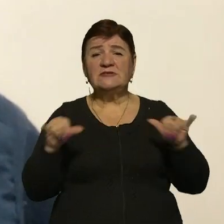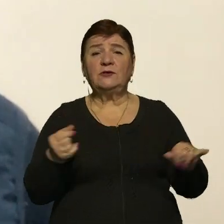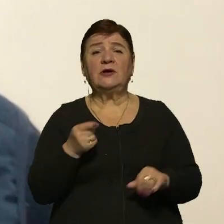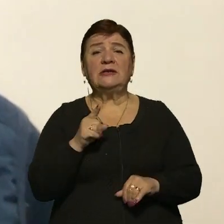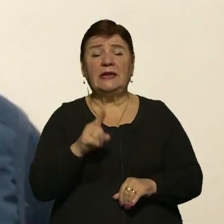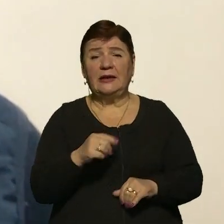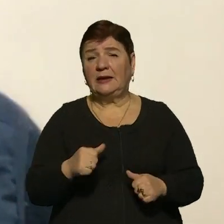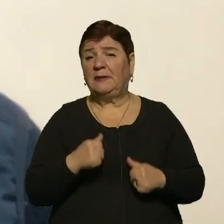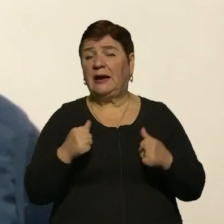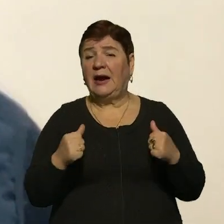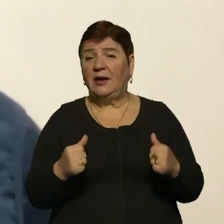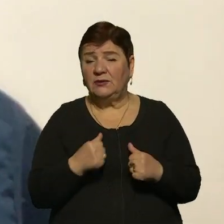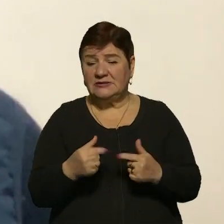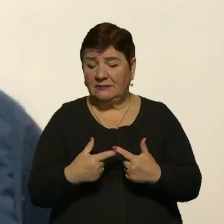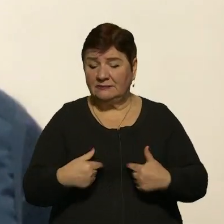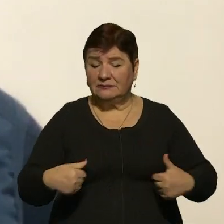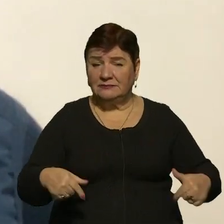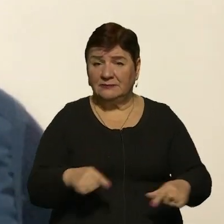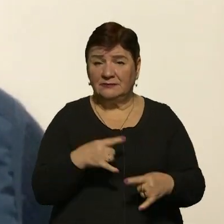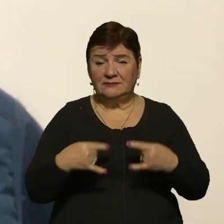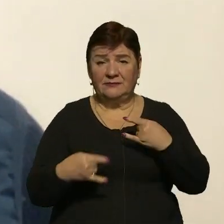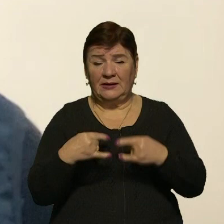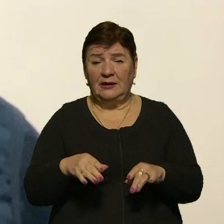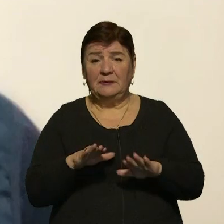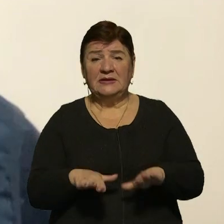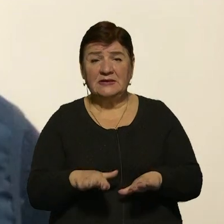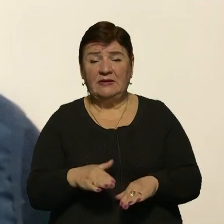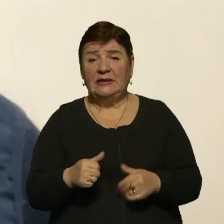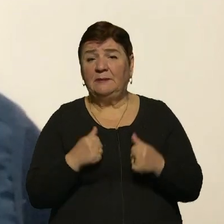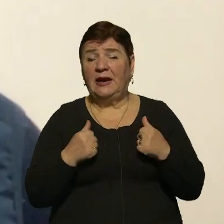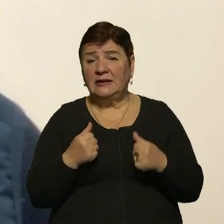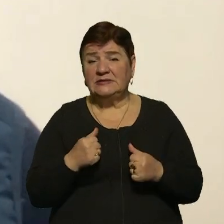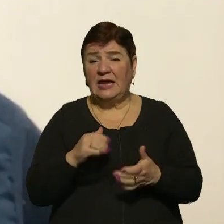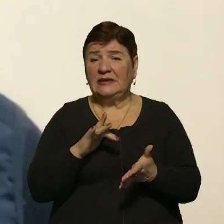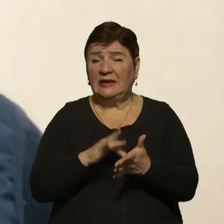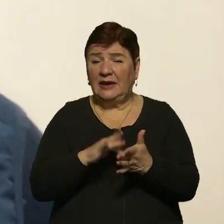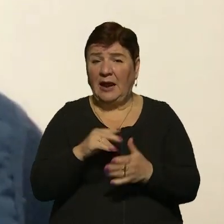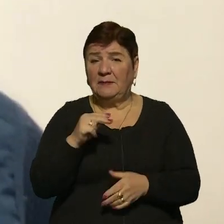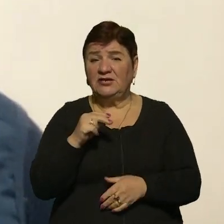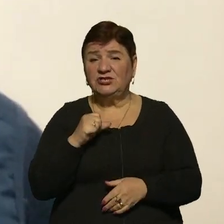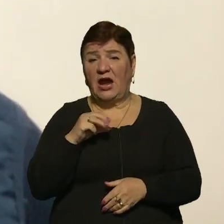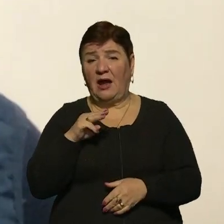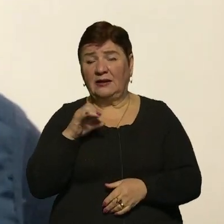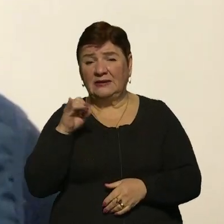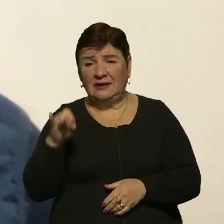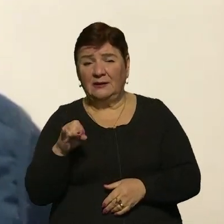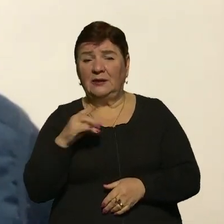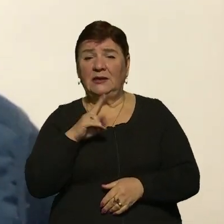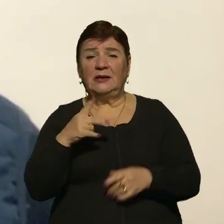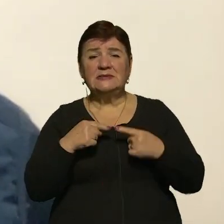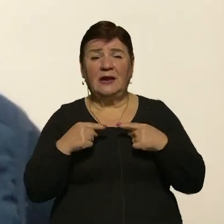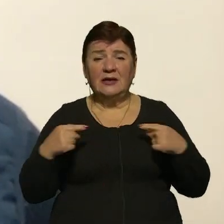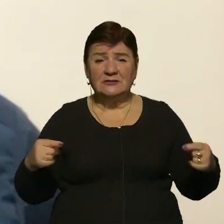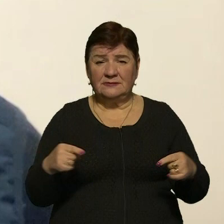які є. Намагаються відкрити філії своїх каналів або якісь локальні місцеві. Намагаються телеграм-чати, анонімних всяких